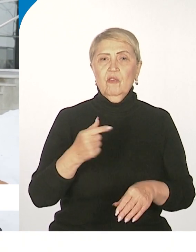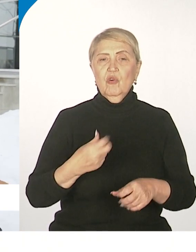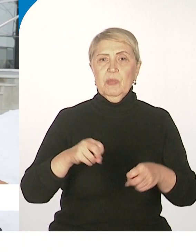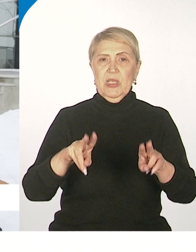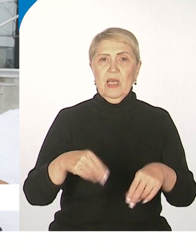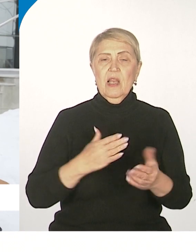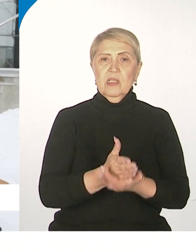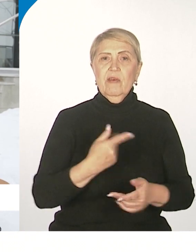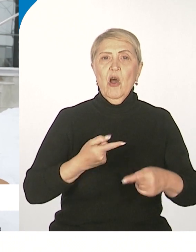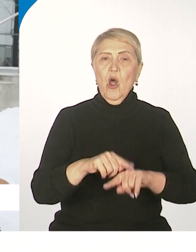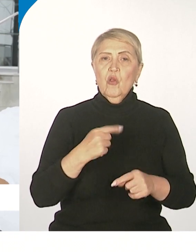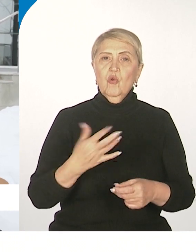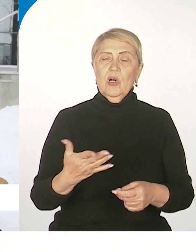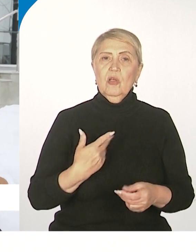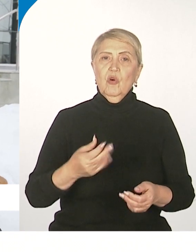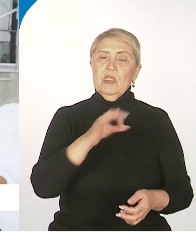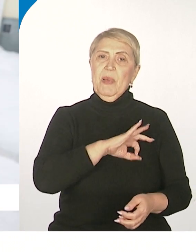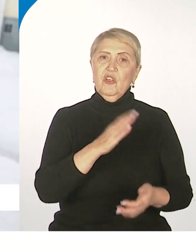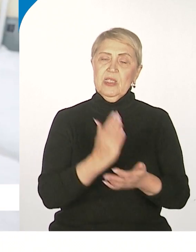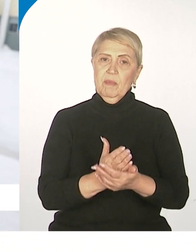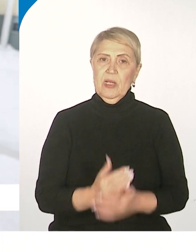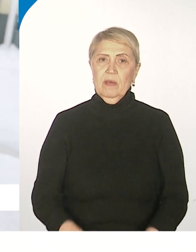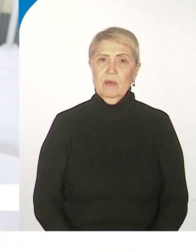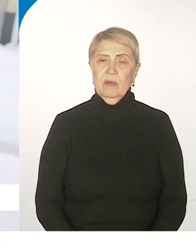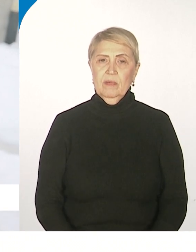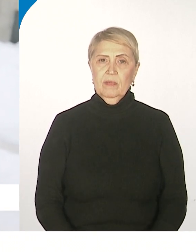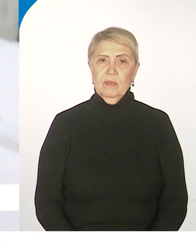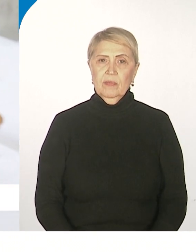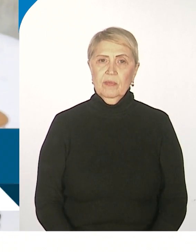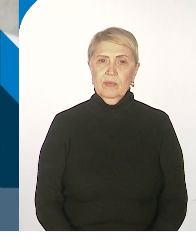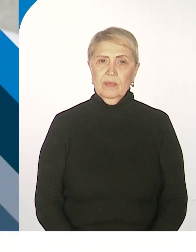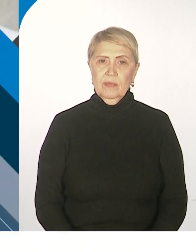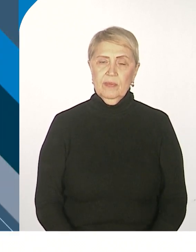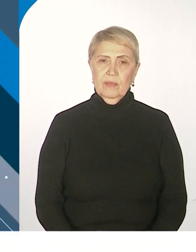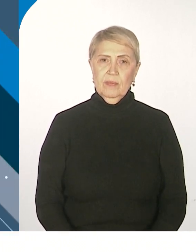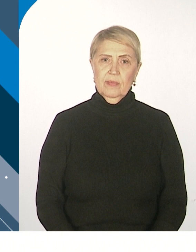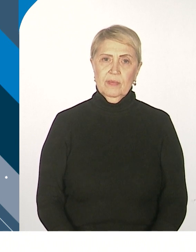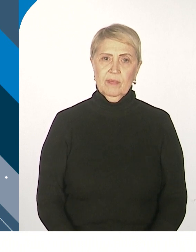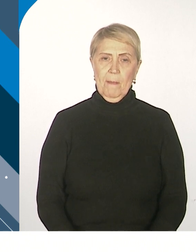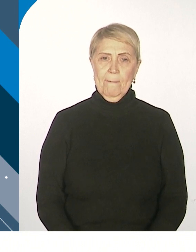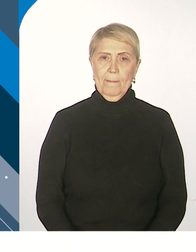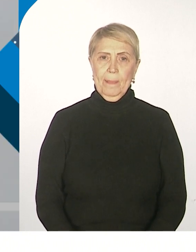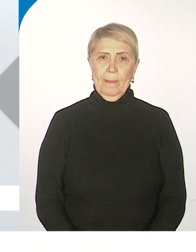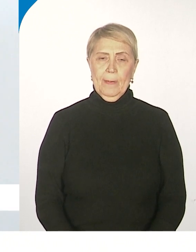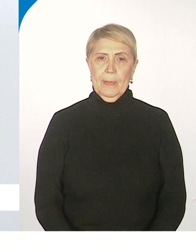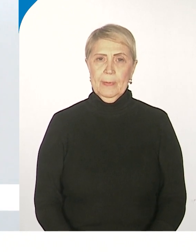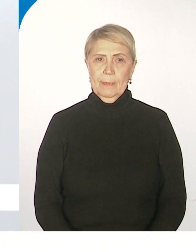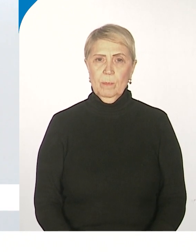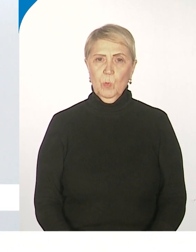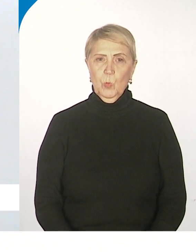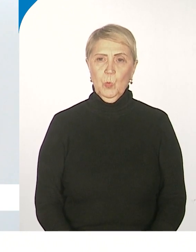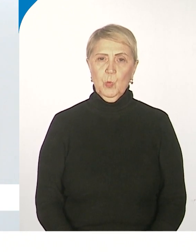причастны к разработке этих замечательных баги. Наталья Чернышева. Смотри Хабаровск. В инновационно